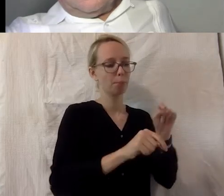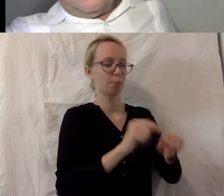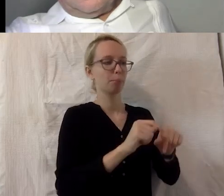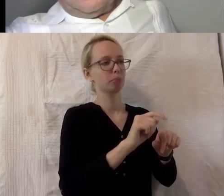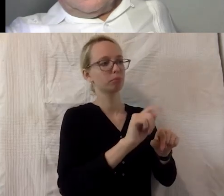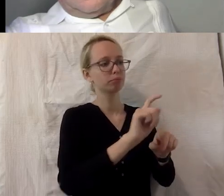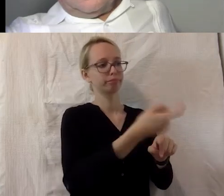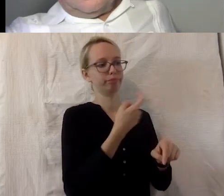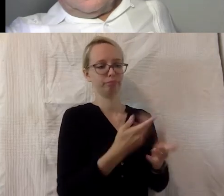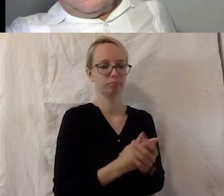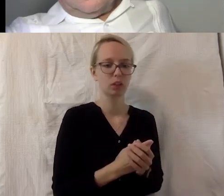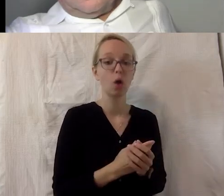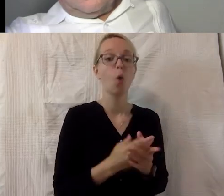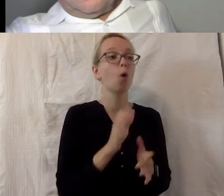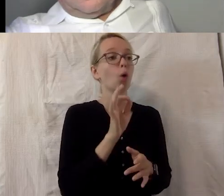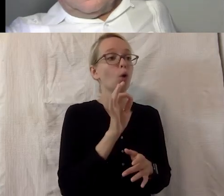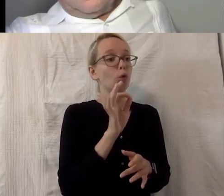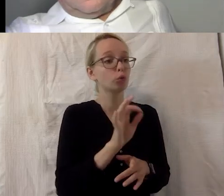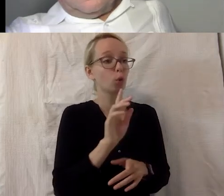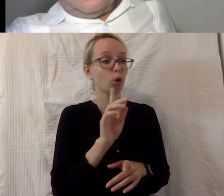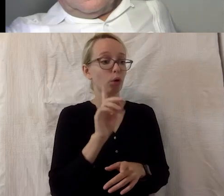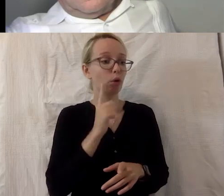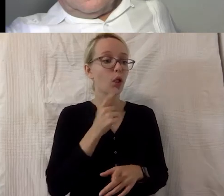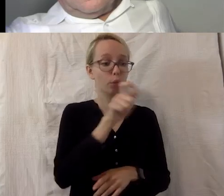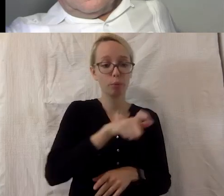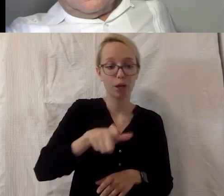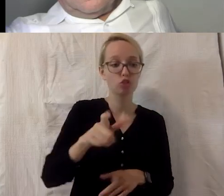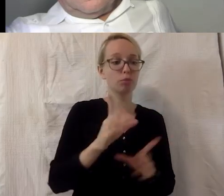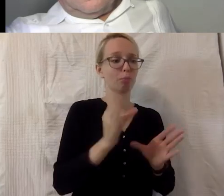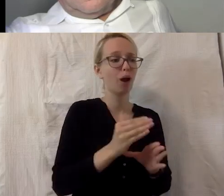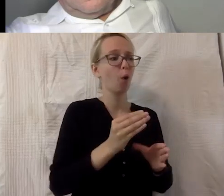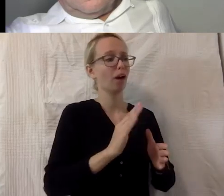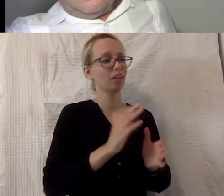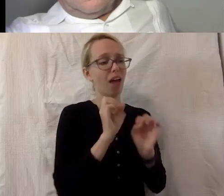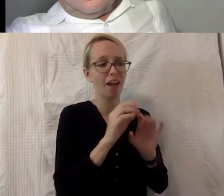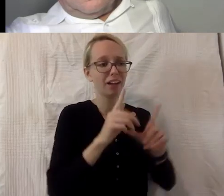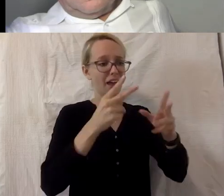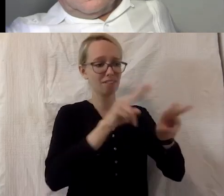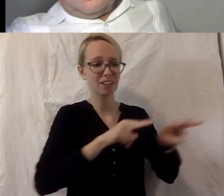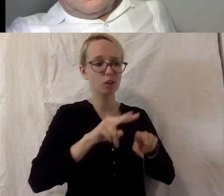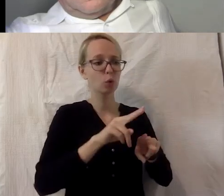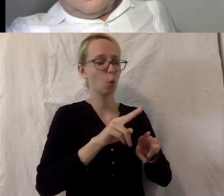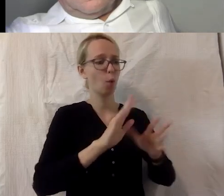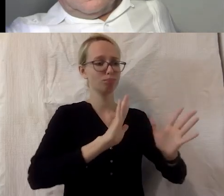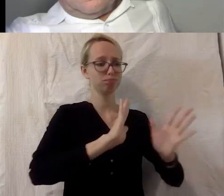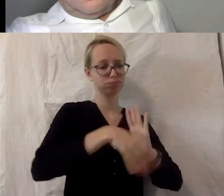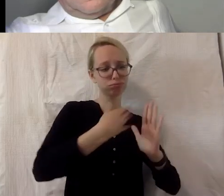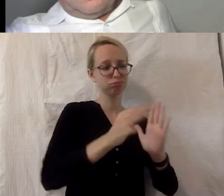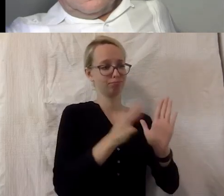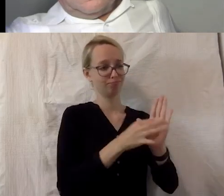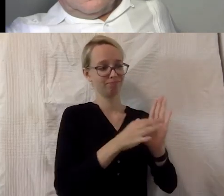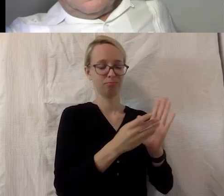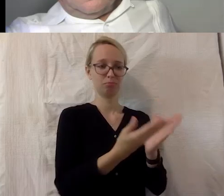für Menschen, die eben Gebärden brauchen, also Erklärvideos mit Gebärdensprache. Es braucht für Menschen mit kognitiven Einschränkungen